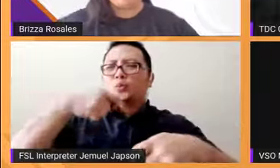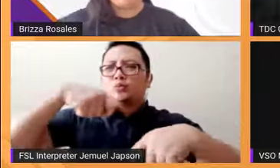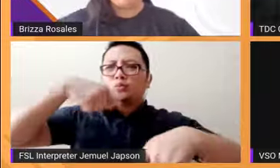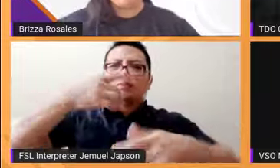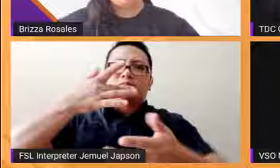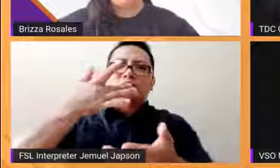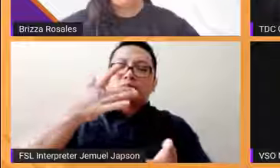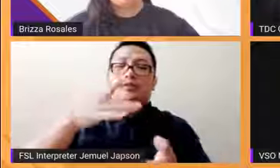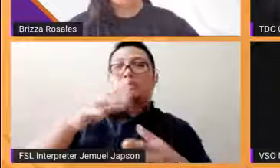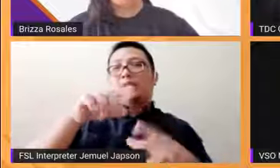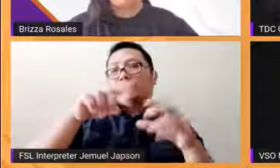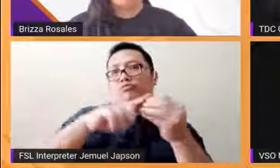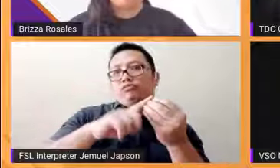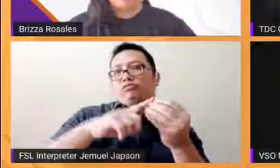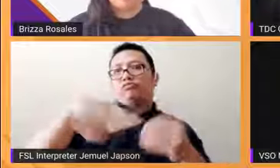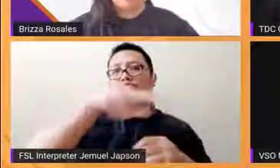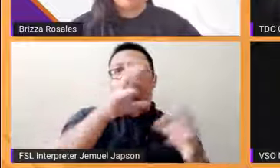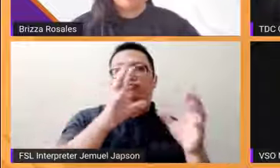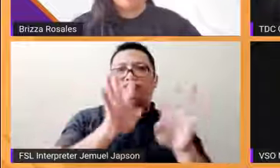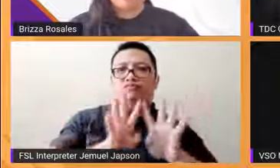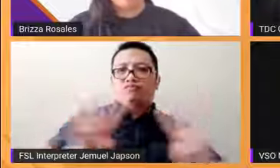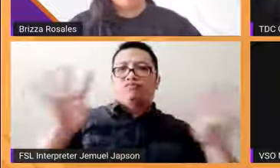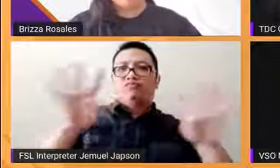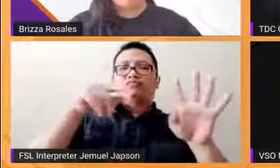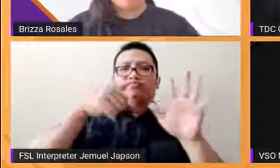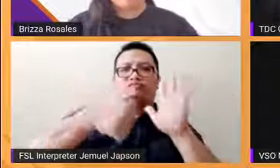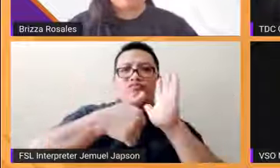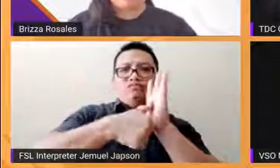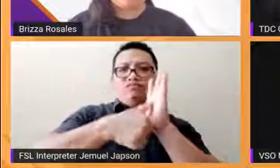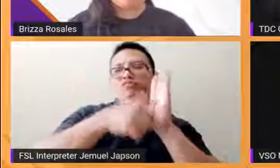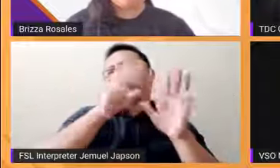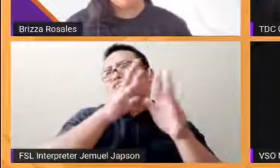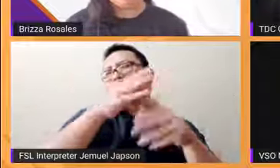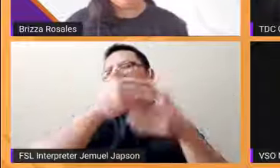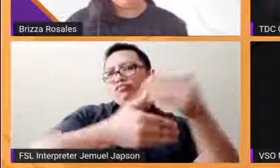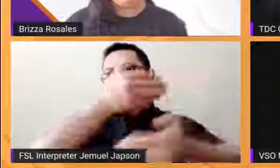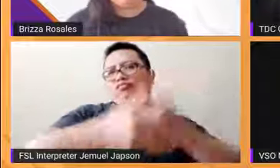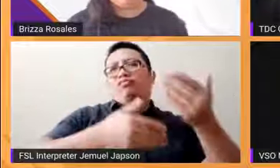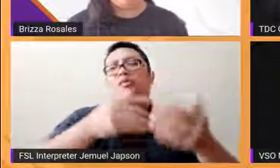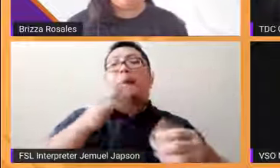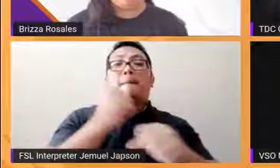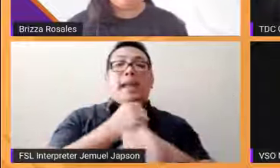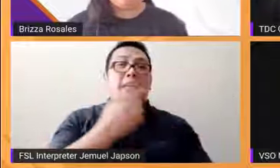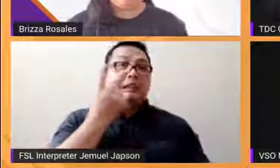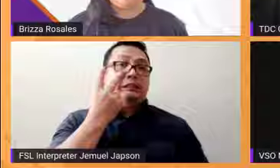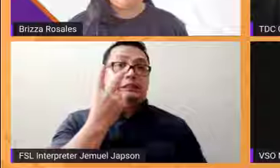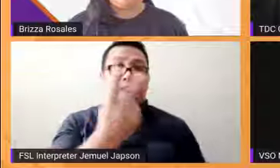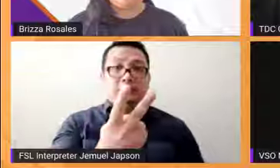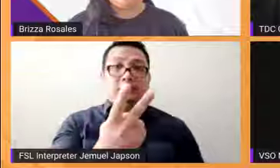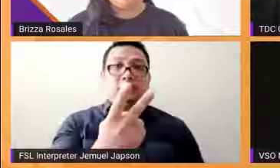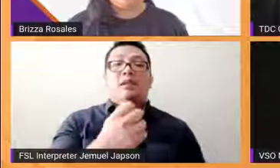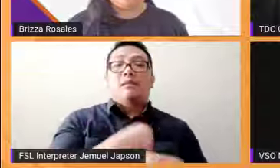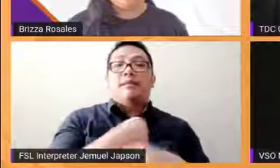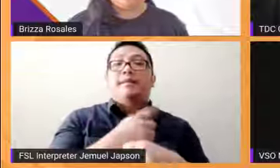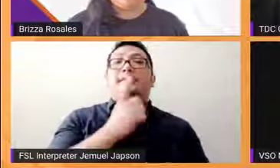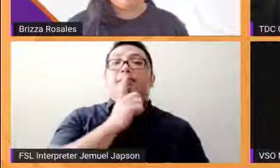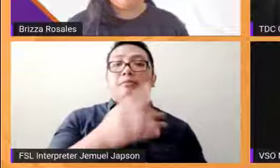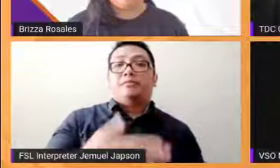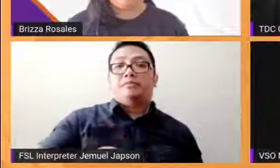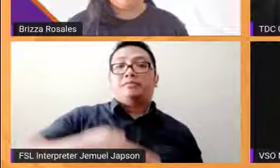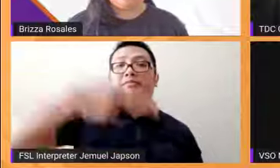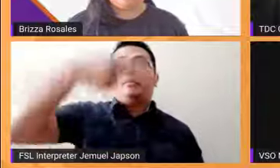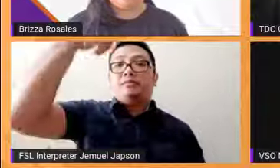bago sa araw mismo ng eleksyon we see to it namin sure namin na tumaas ang bilang ng mga